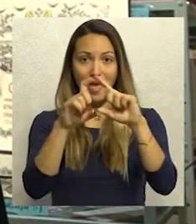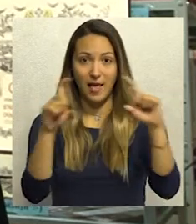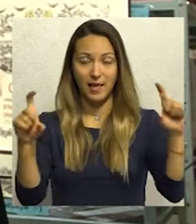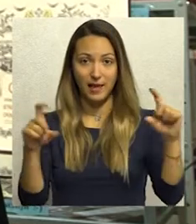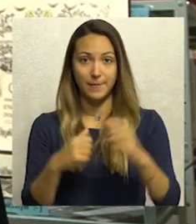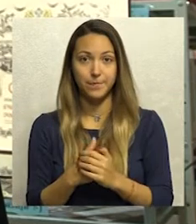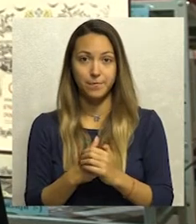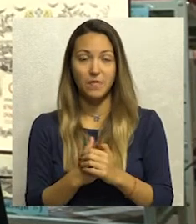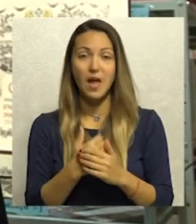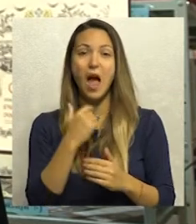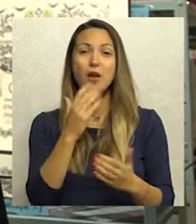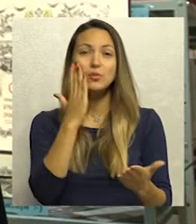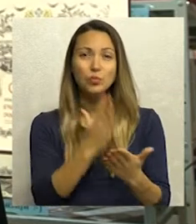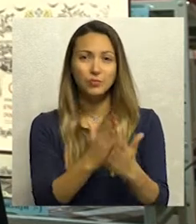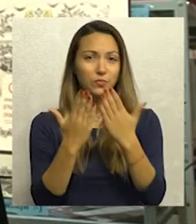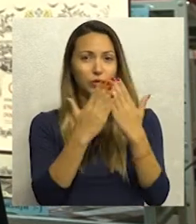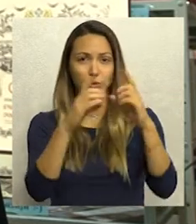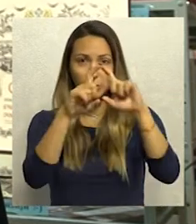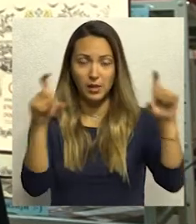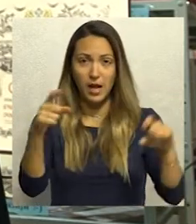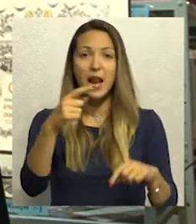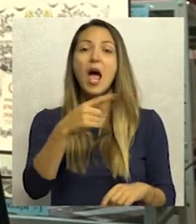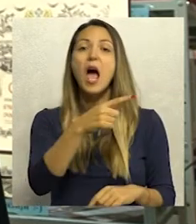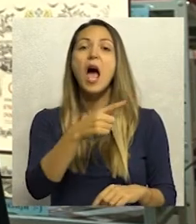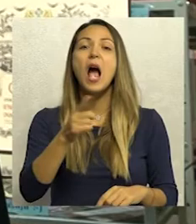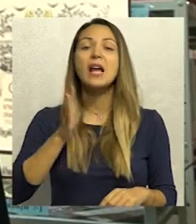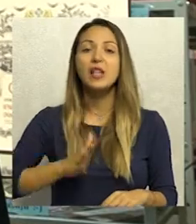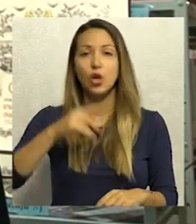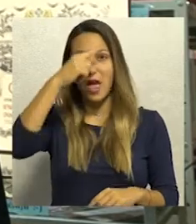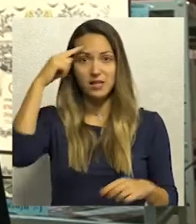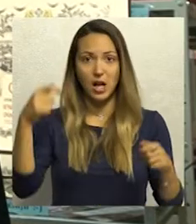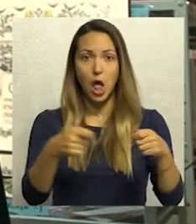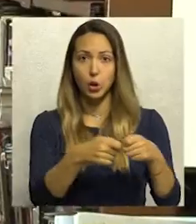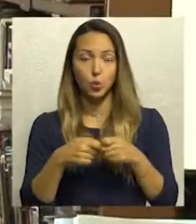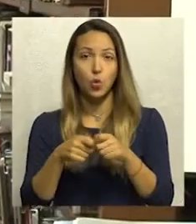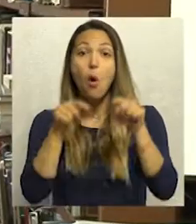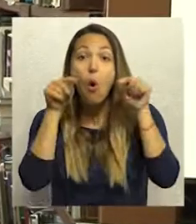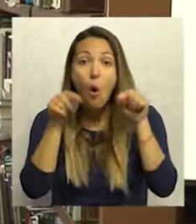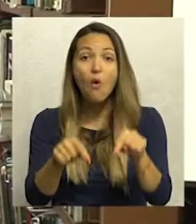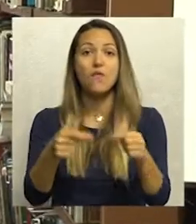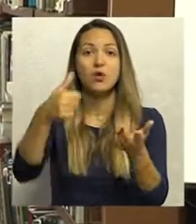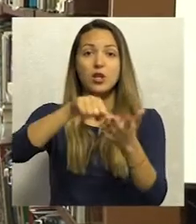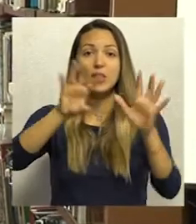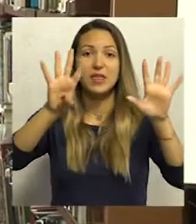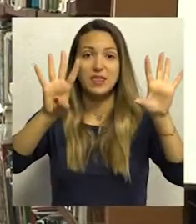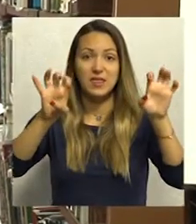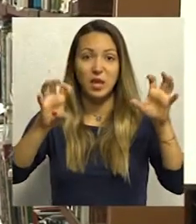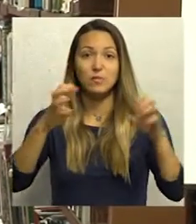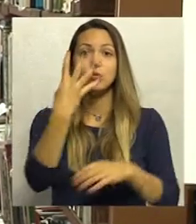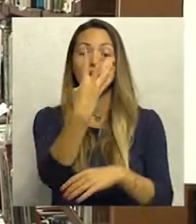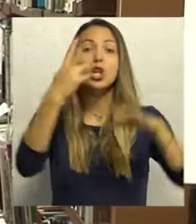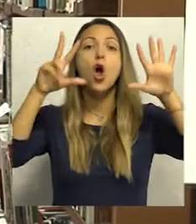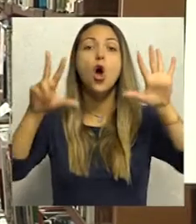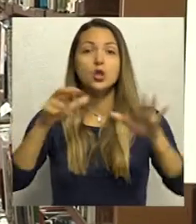čitaonice bila građansko-nacionalna društva, onda ovu 1948. godinu,